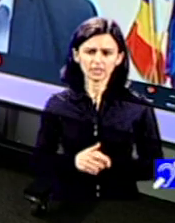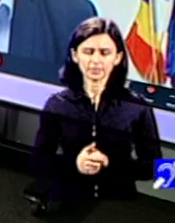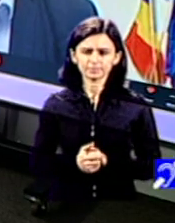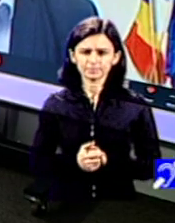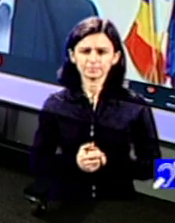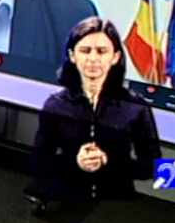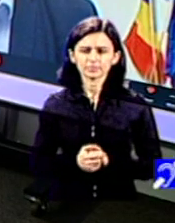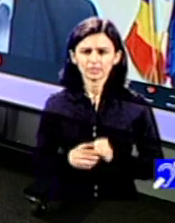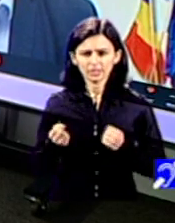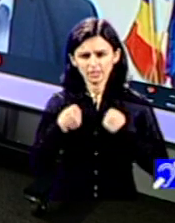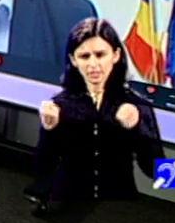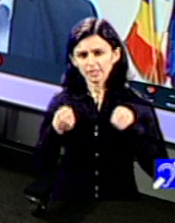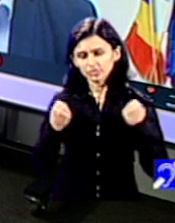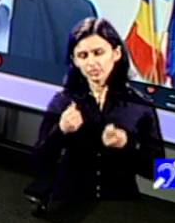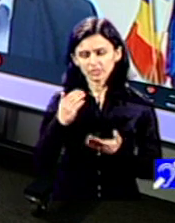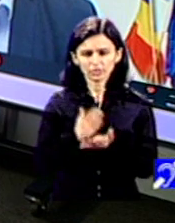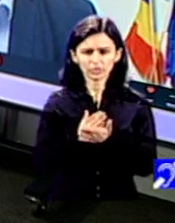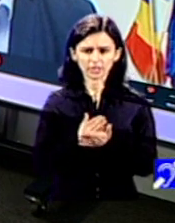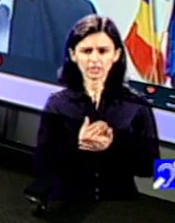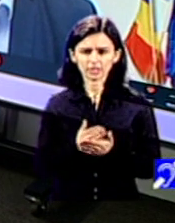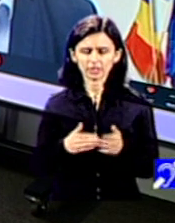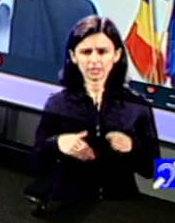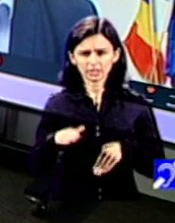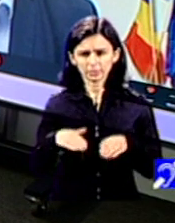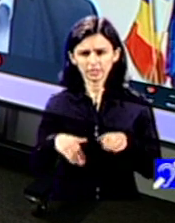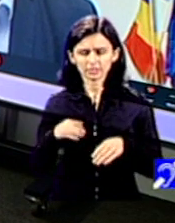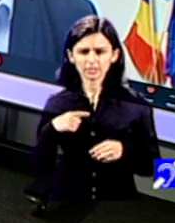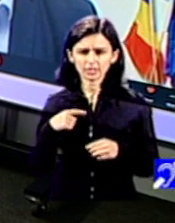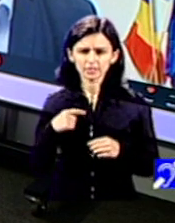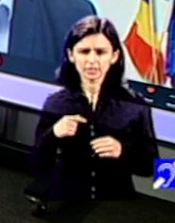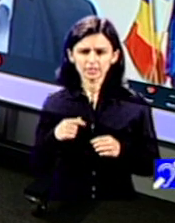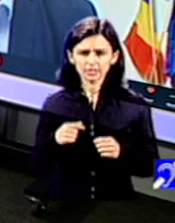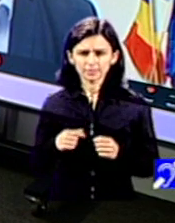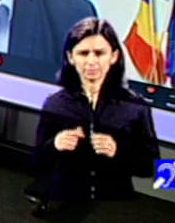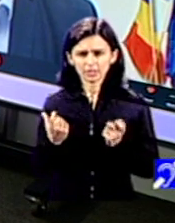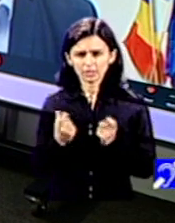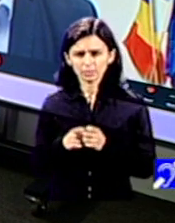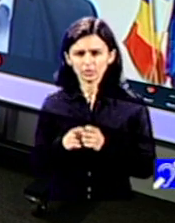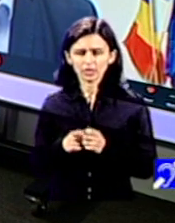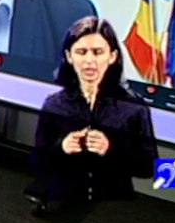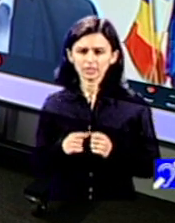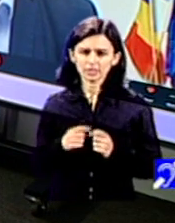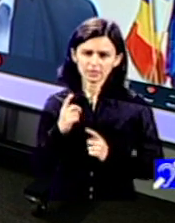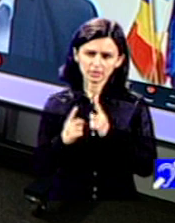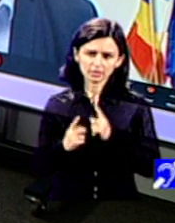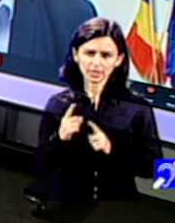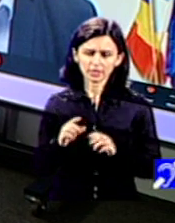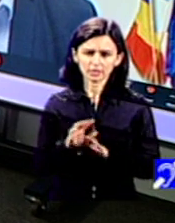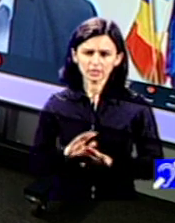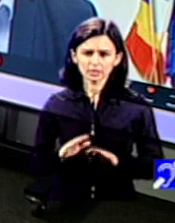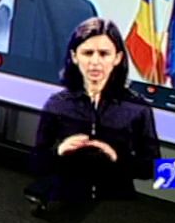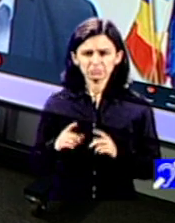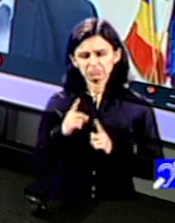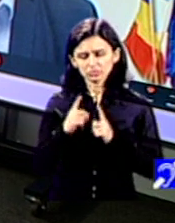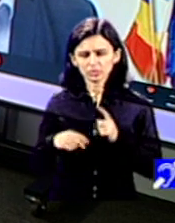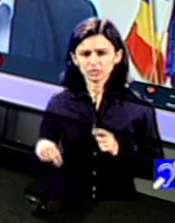Adesea, acțiuni, hotărâri din minister sunt frânate, sunt blocate, dacă în teritoriu, într-un anume